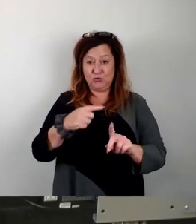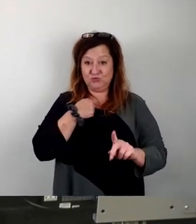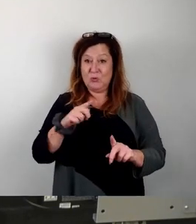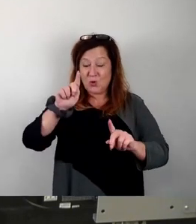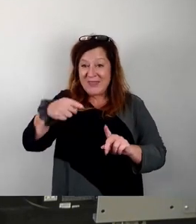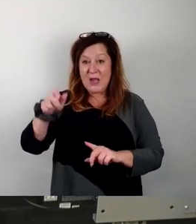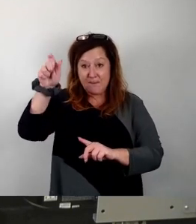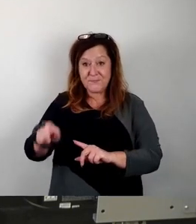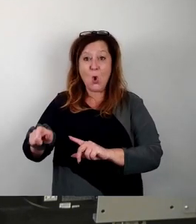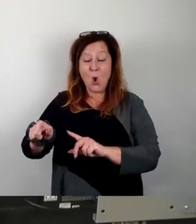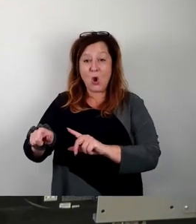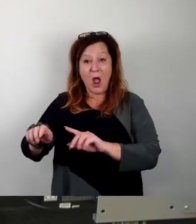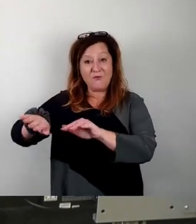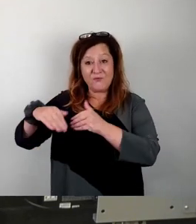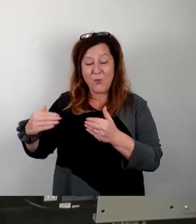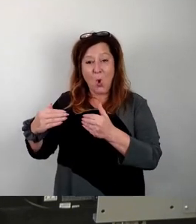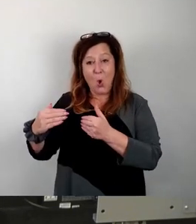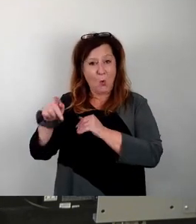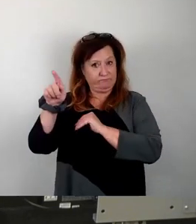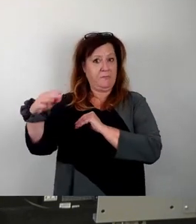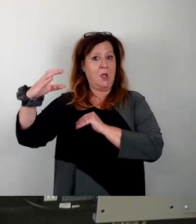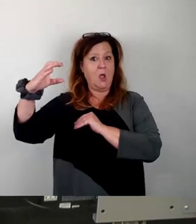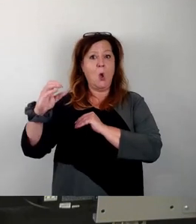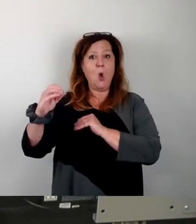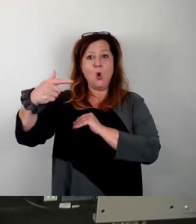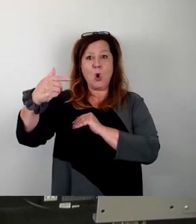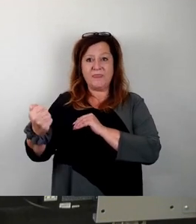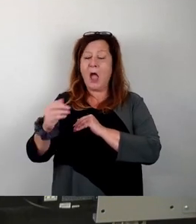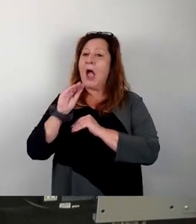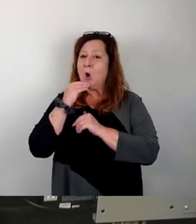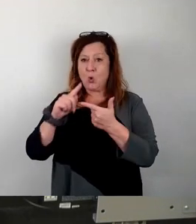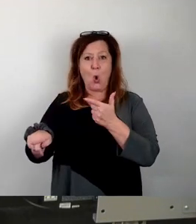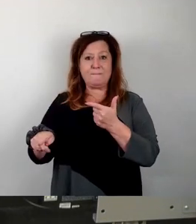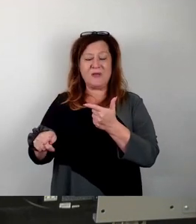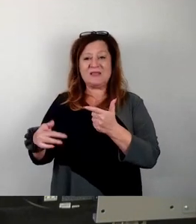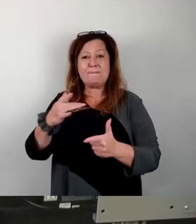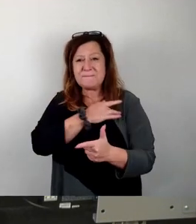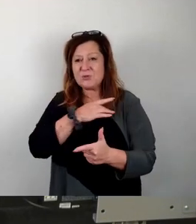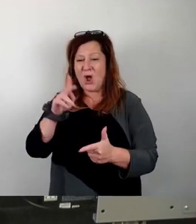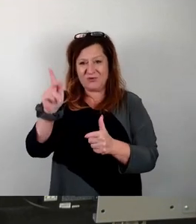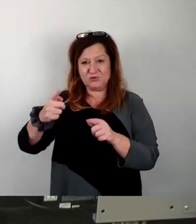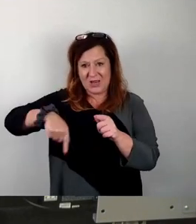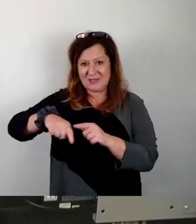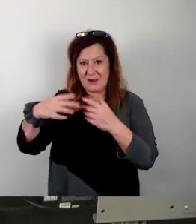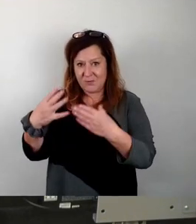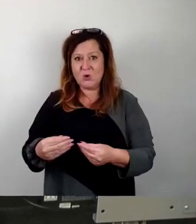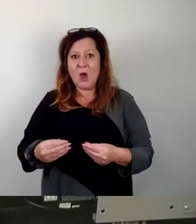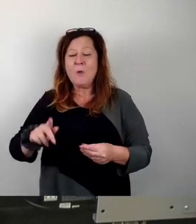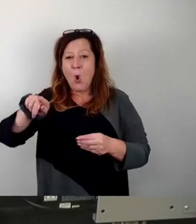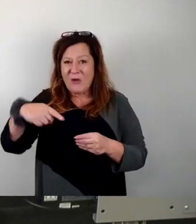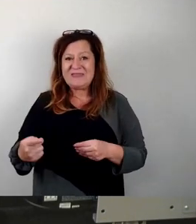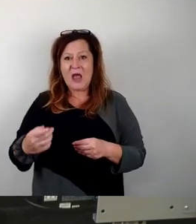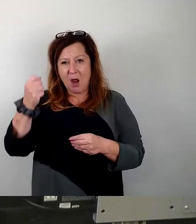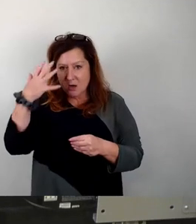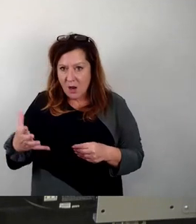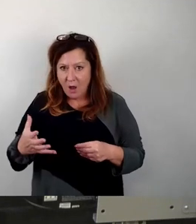in Kota, in Gurbez, im betroffenen Stadtteil bekommen und man spricht sich dort klar und deutlich